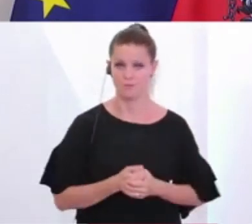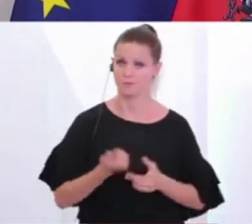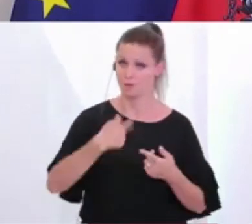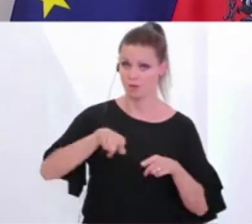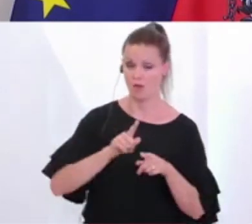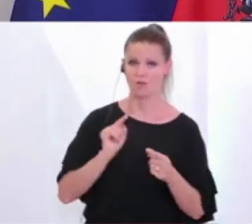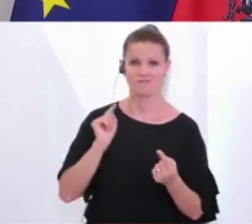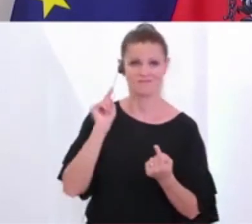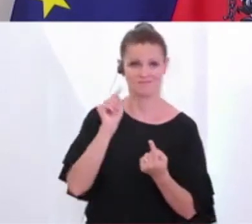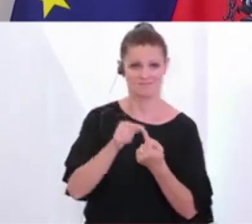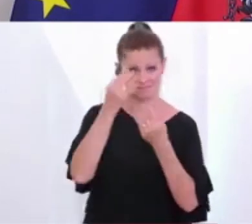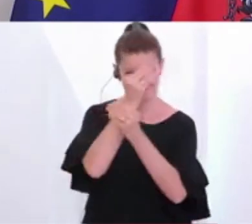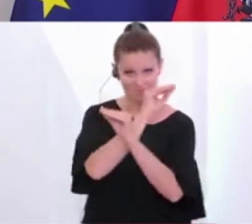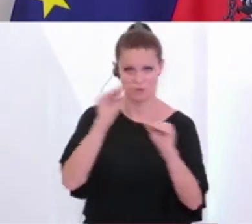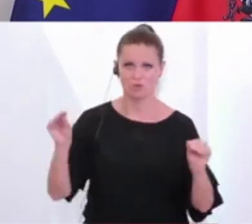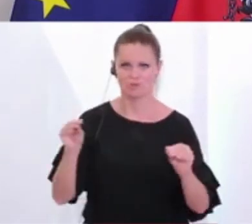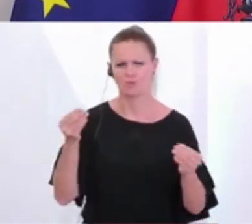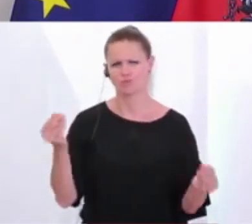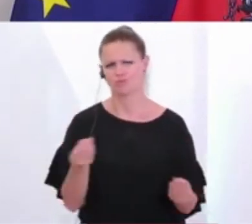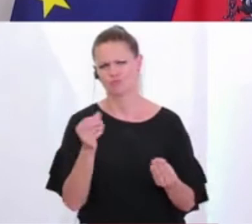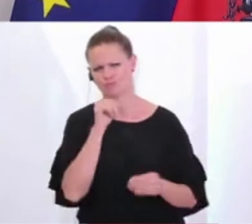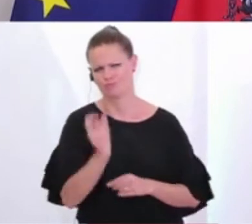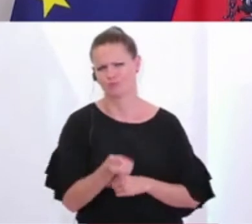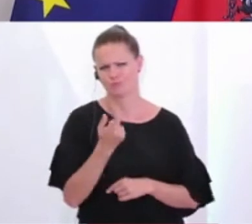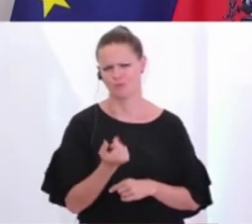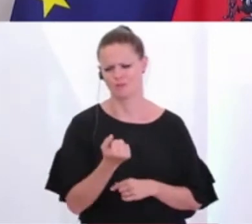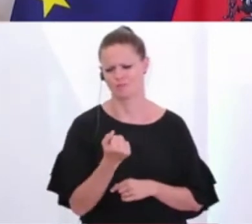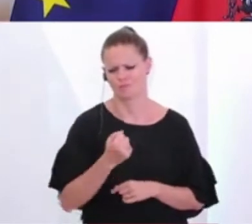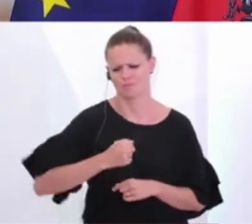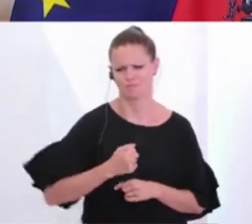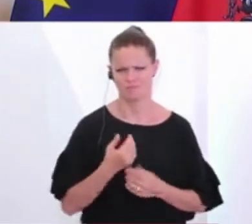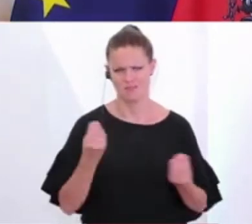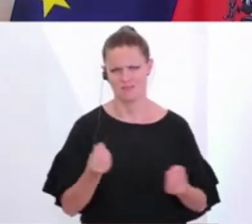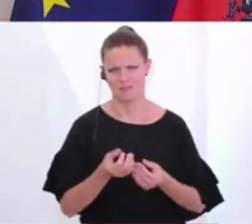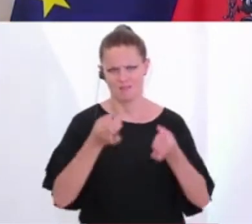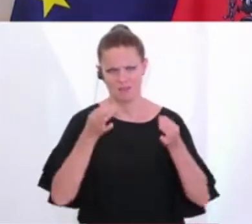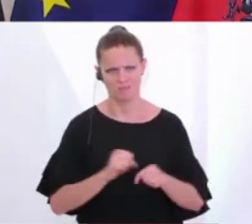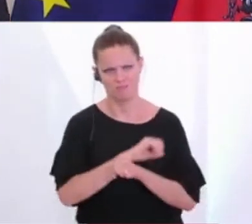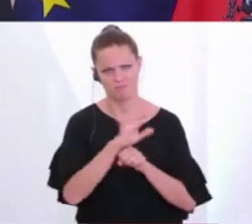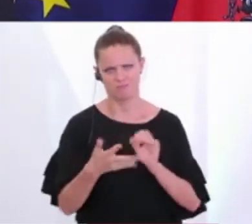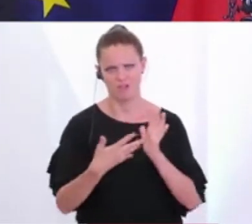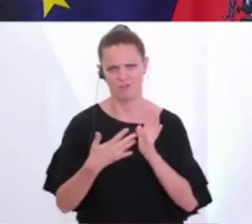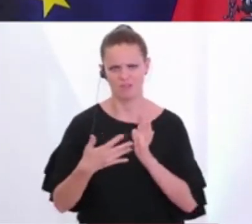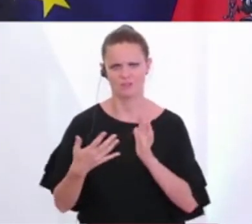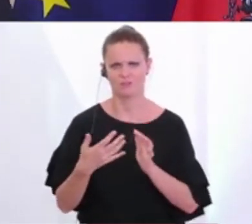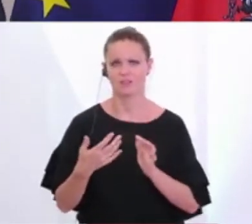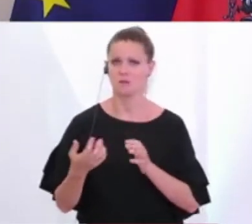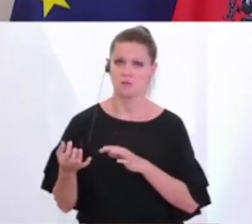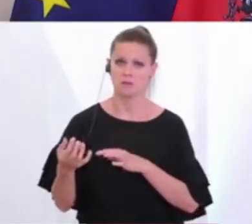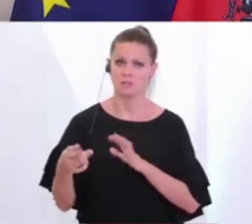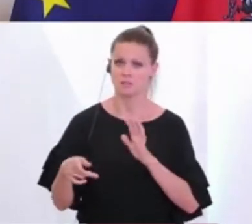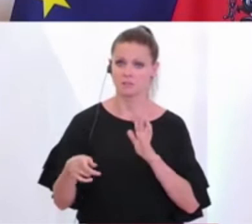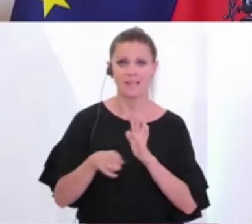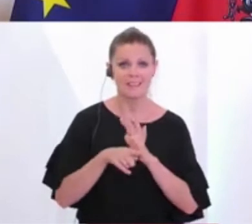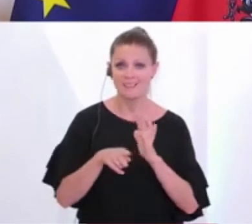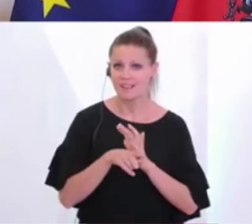wir müssen auch darauf hinweisen, dass das kein Kavaliersdelikt ist, wenn man ohne gültigen Coronavirus-Test einreist, das heißt, wenn er